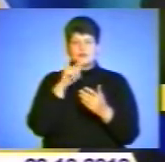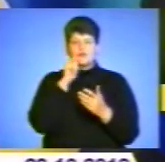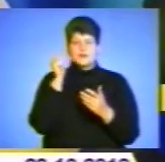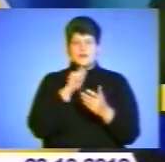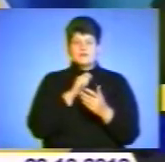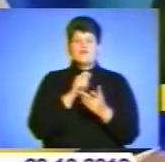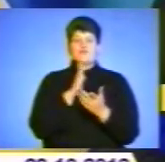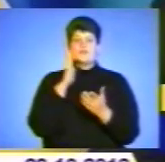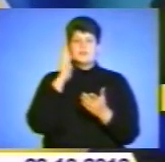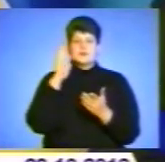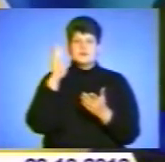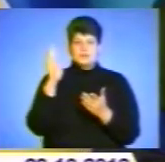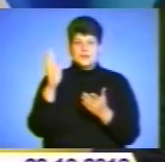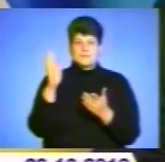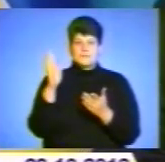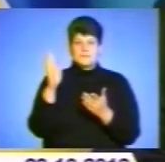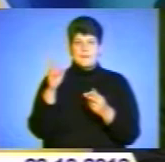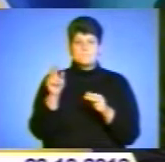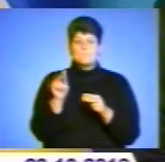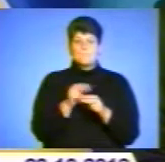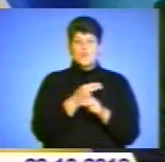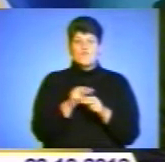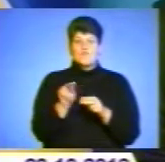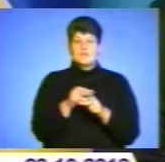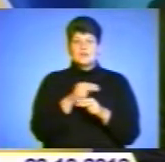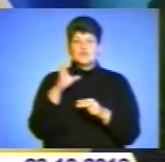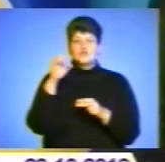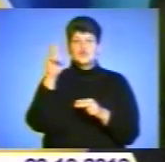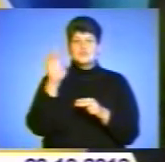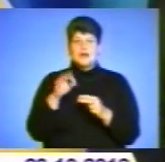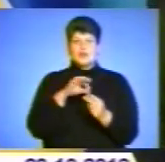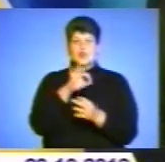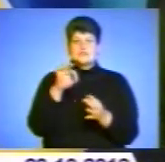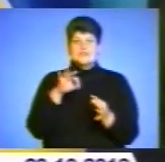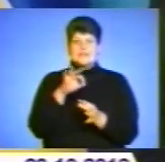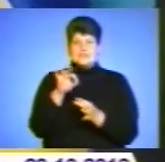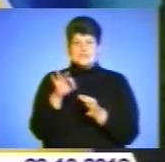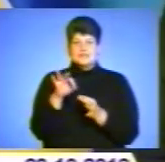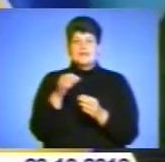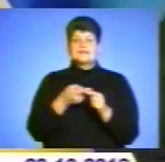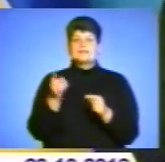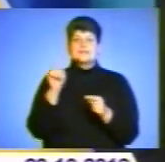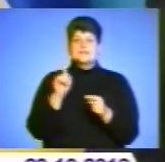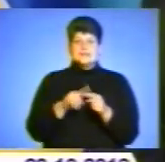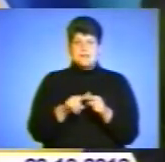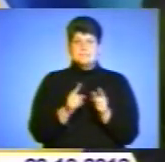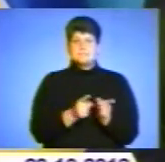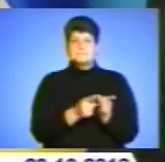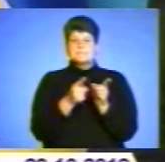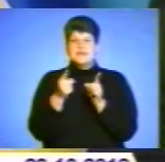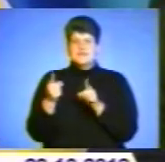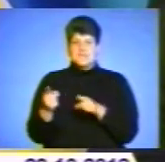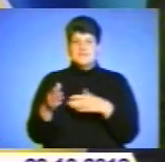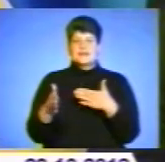національної стратегії профілактики соціального сирідства, це перехід від